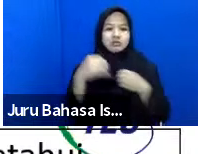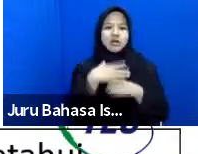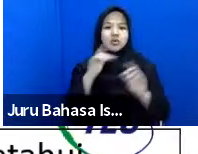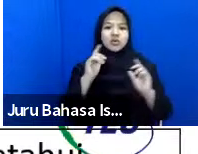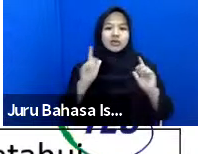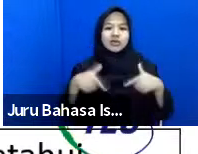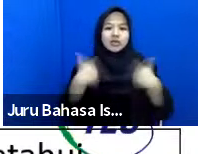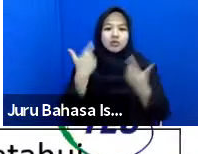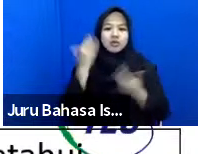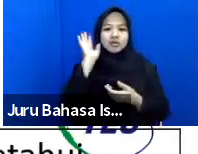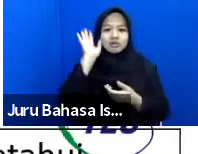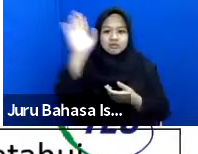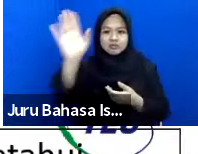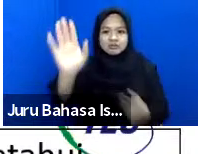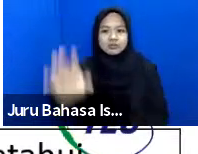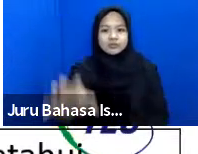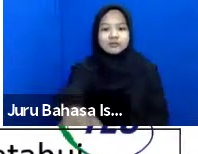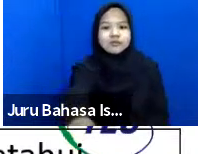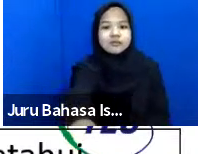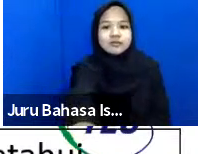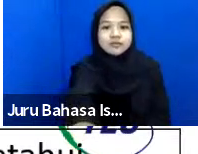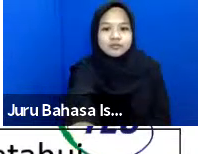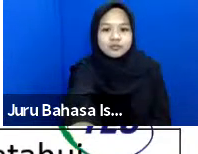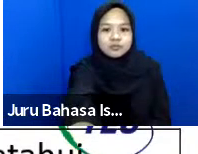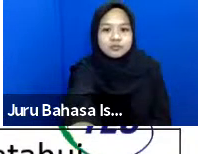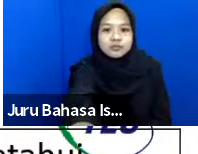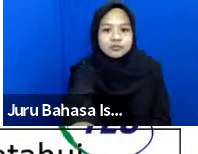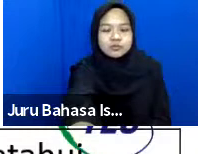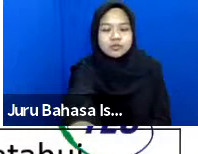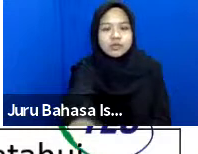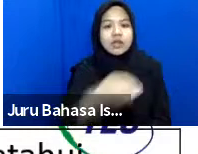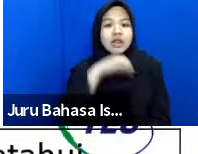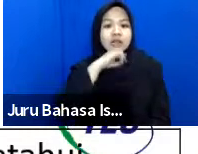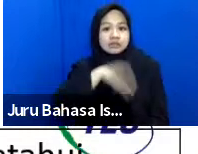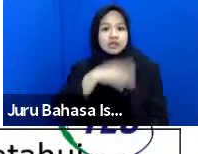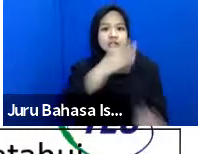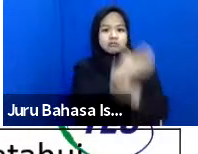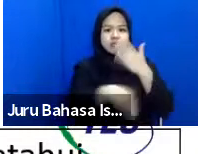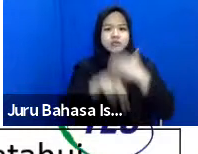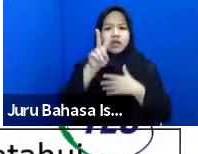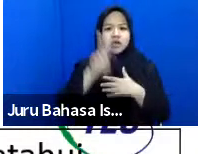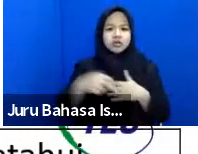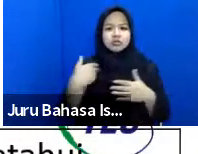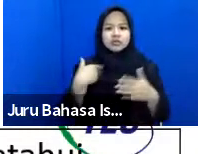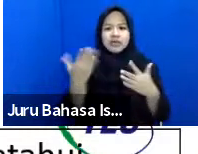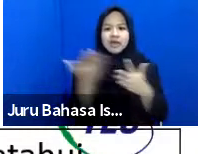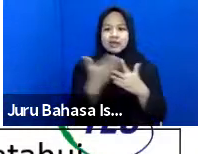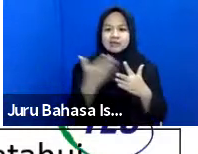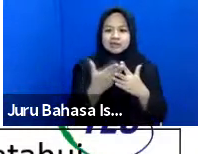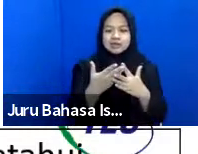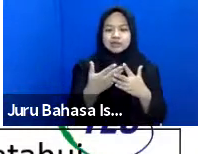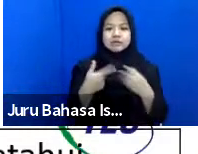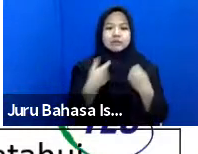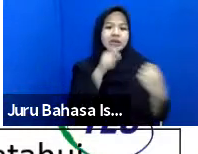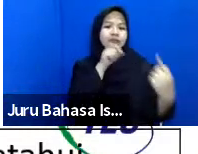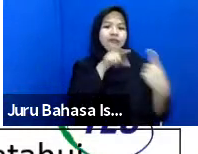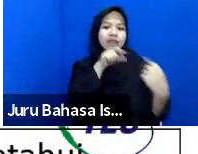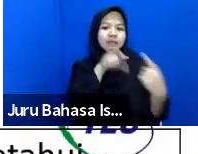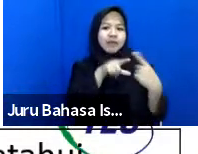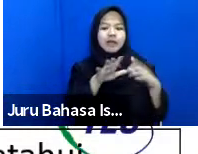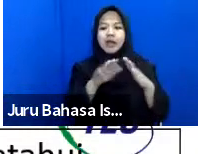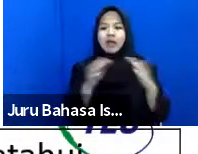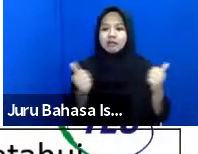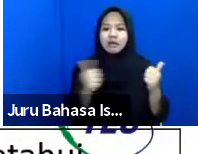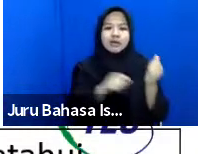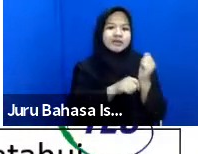kemudian yang kelima lansia dan disabilitas juga harus memiliki akses untuk memberikan umpan balik yang aman dan